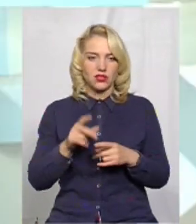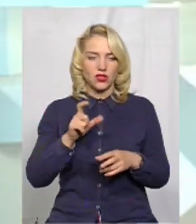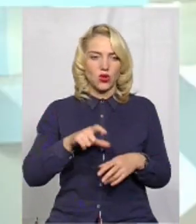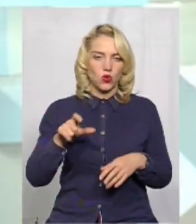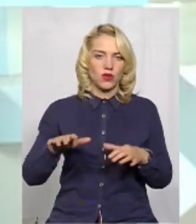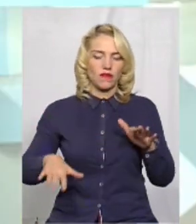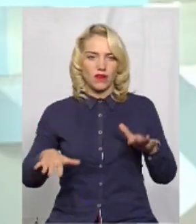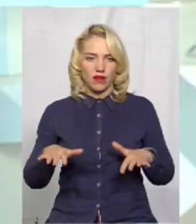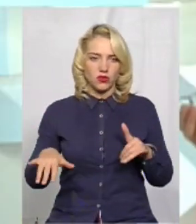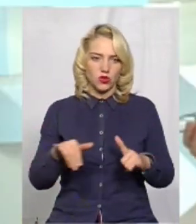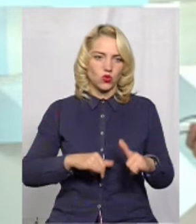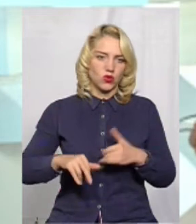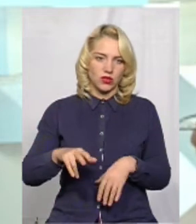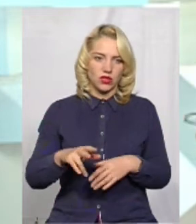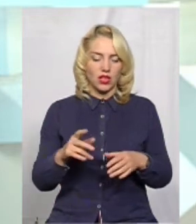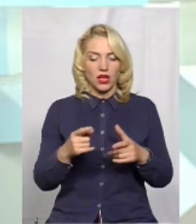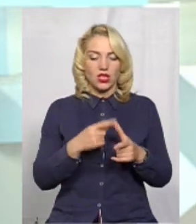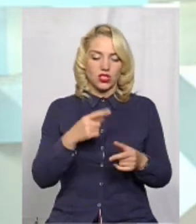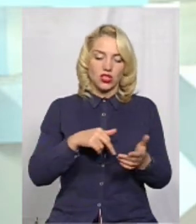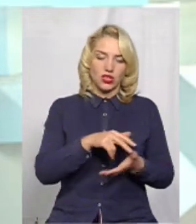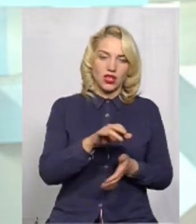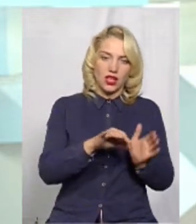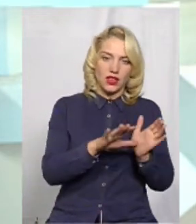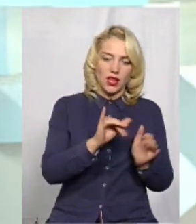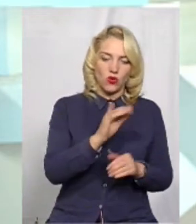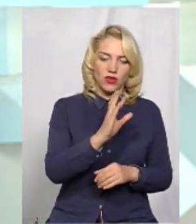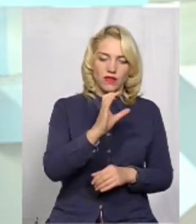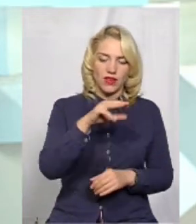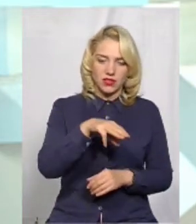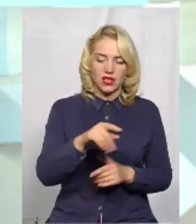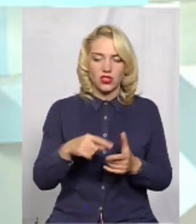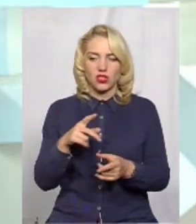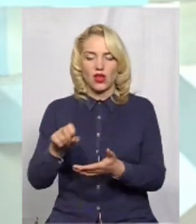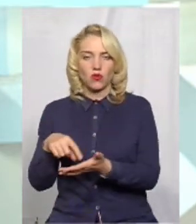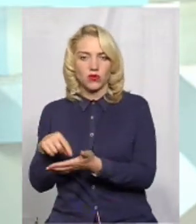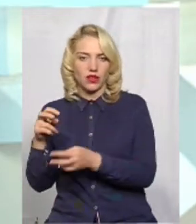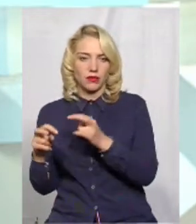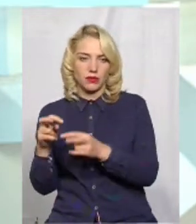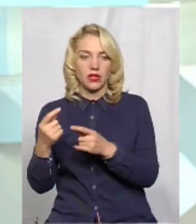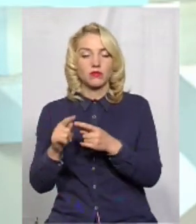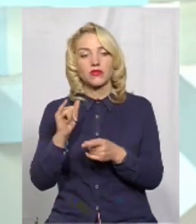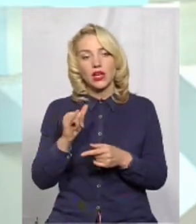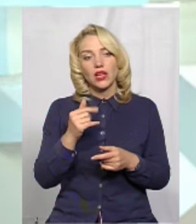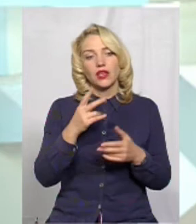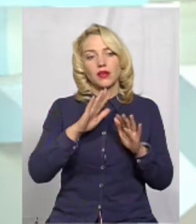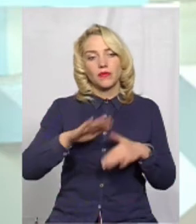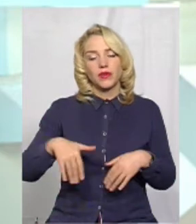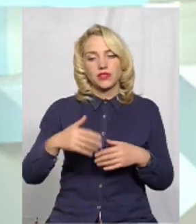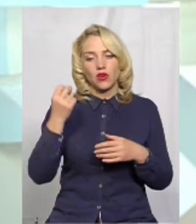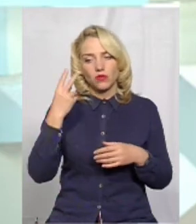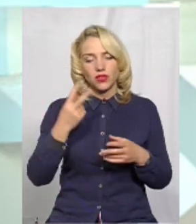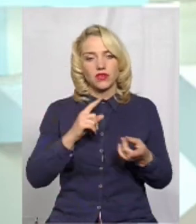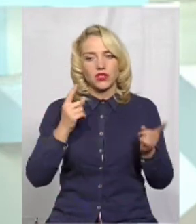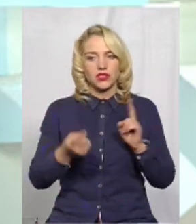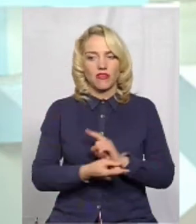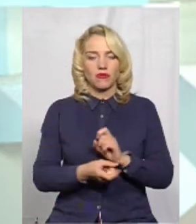вагаються, куди їм йти? Ще йти в Енергоінвест чи вже йти на комунальне підприємство? І, я так розумію, після обіда вже став